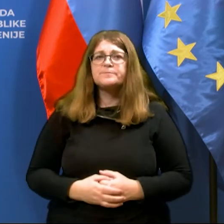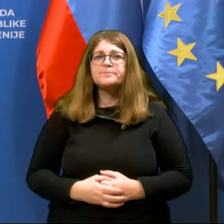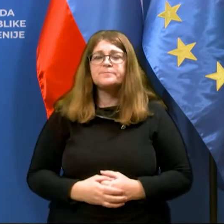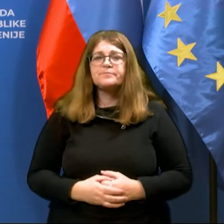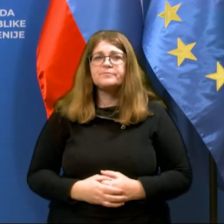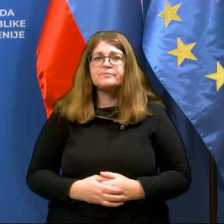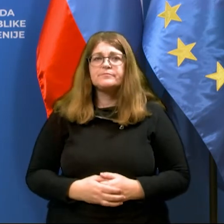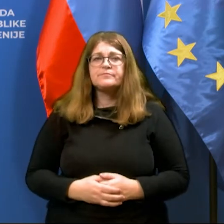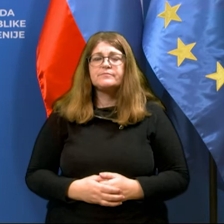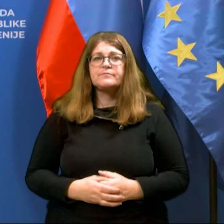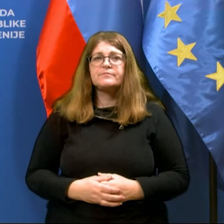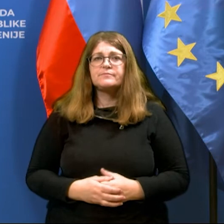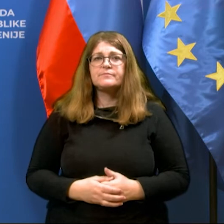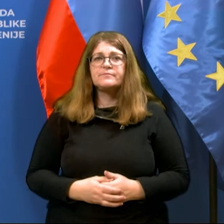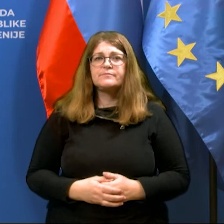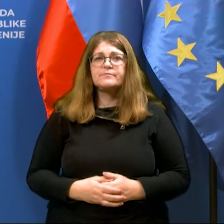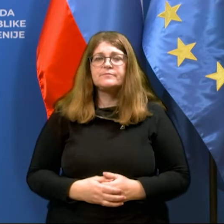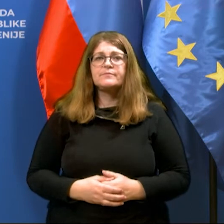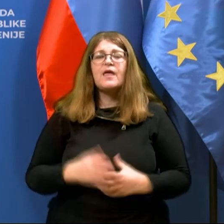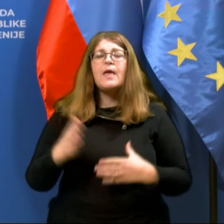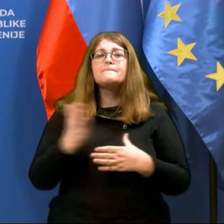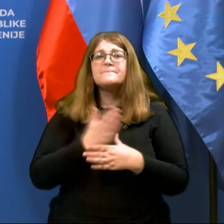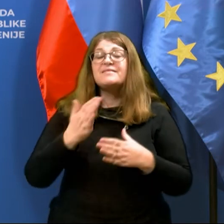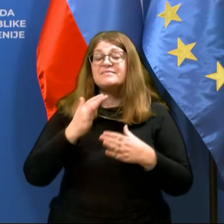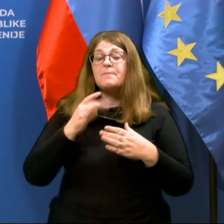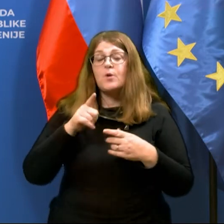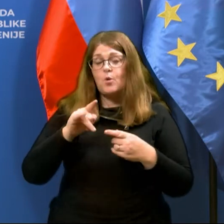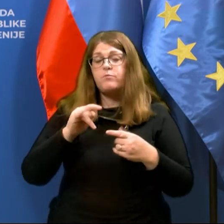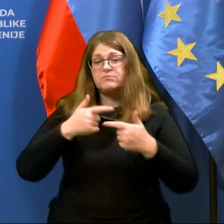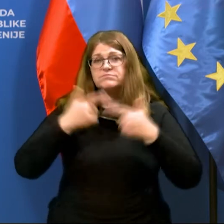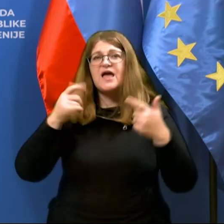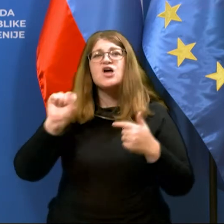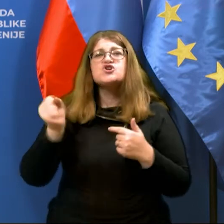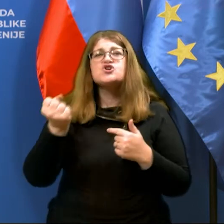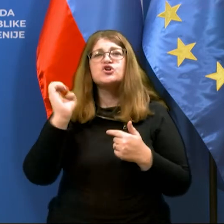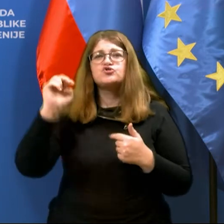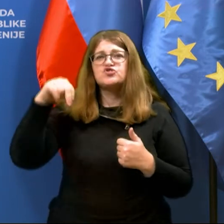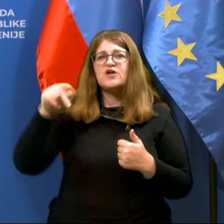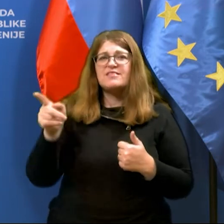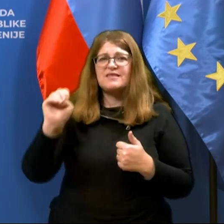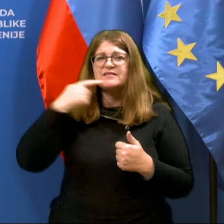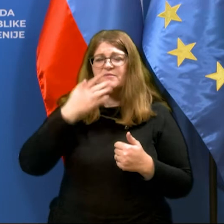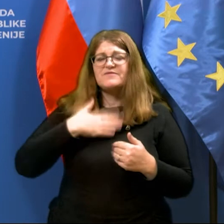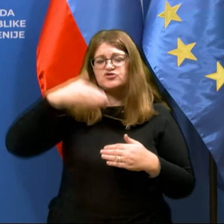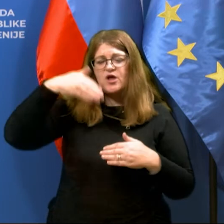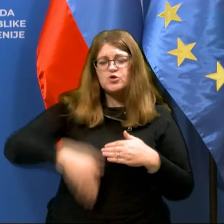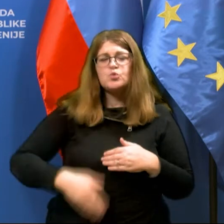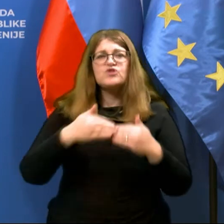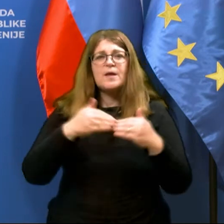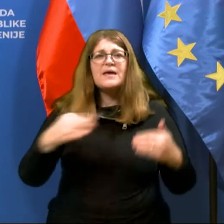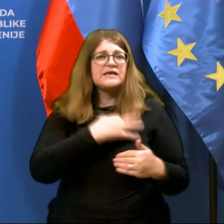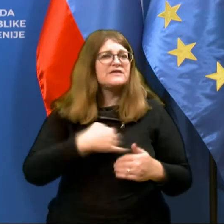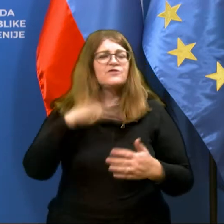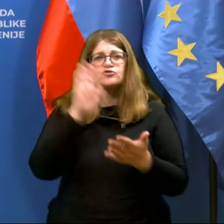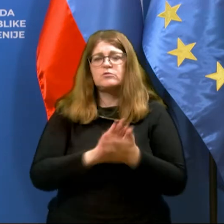ki so bile zapovedane do sedaj. Med tem, ko pa je jasno, da šengenska meja, torej naša južna meja za Hrvaško, ostaja tako kot je